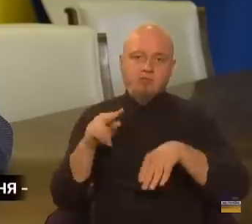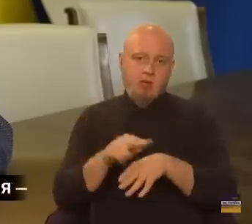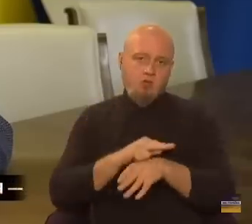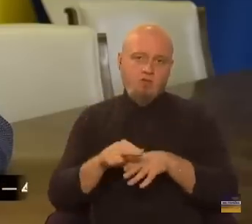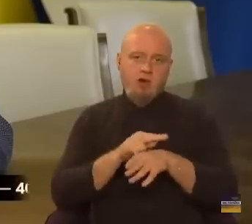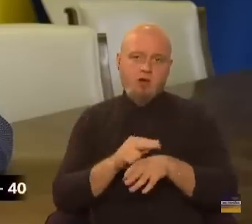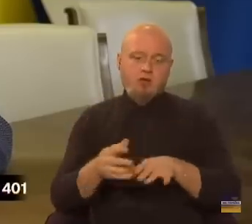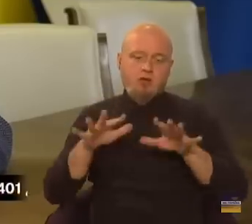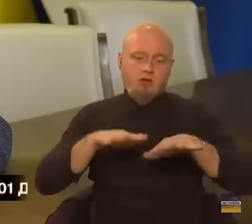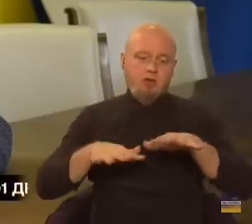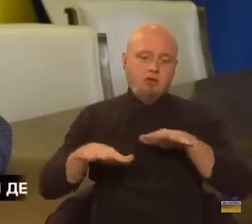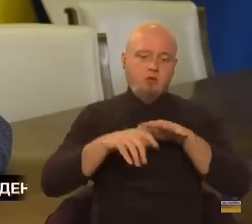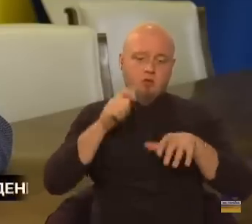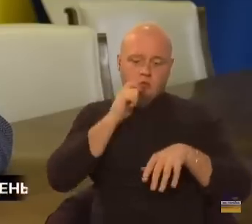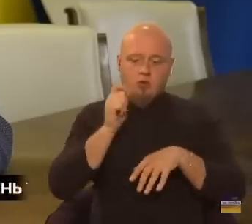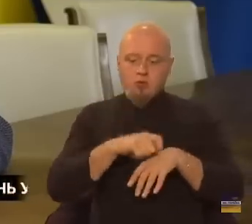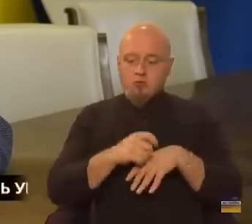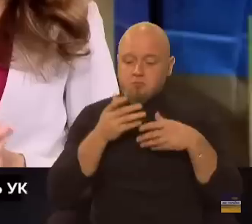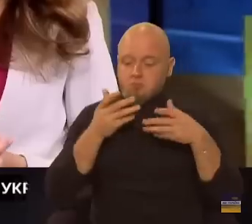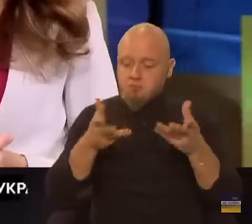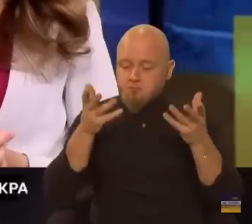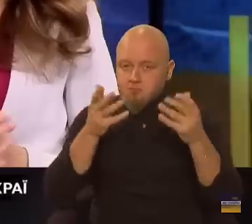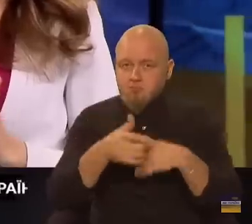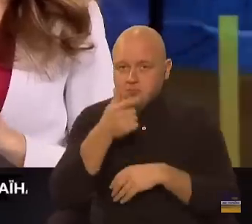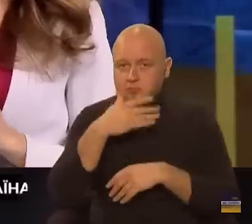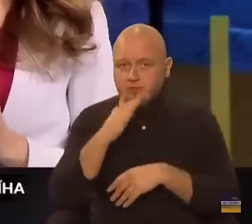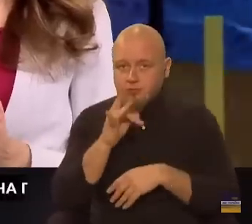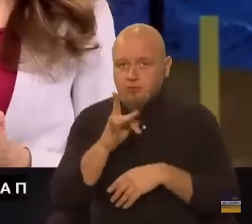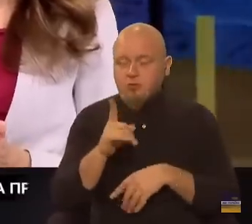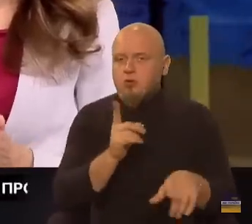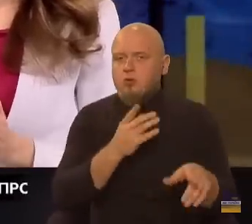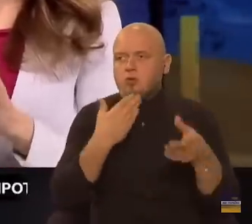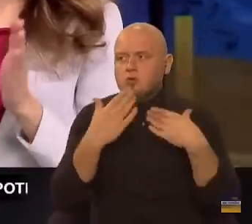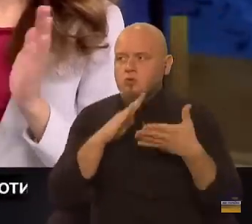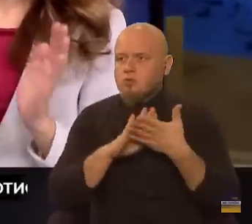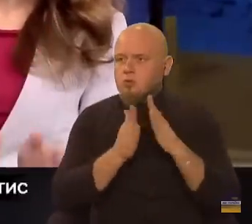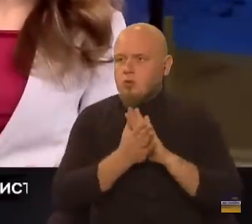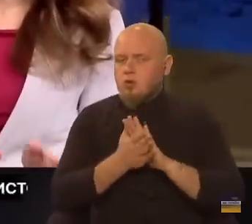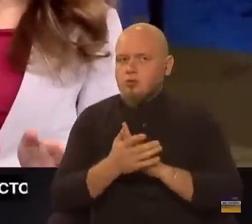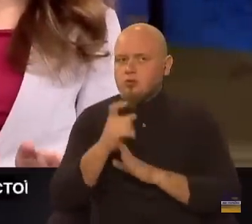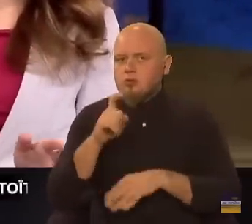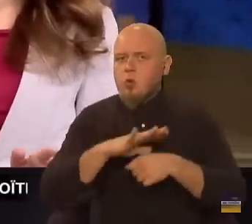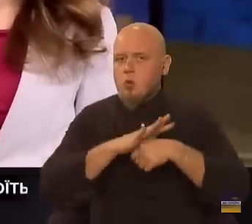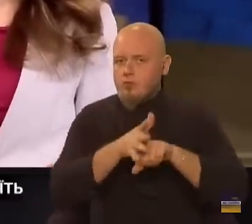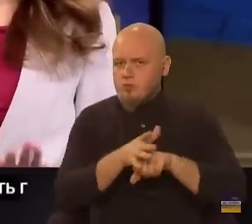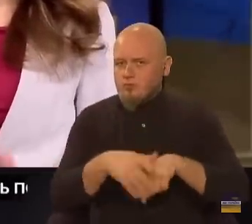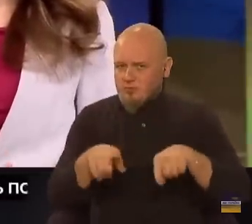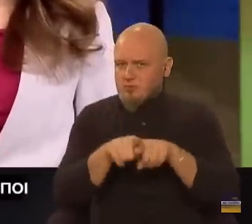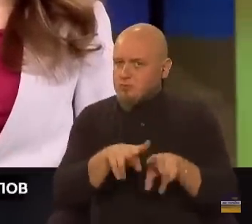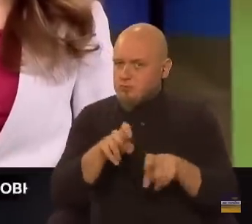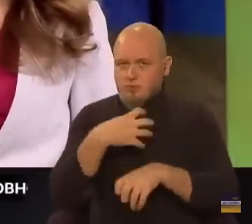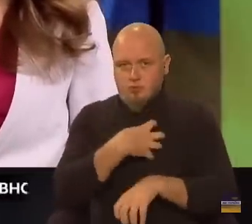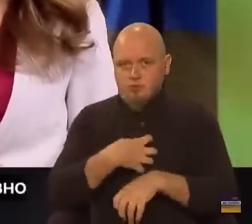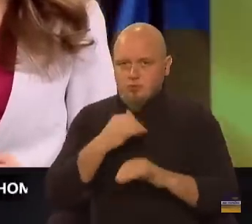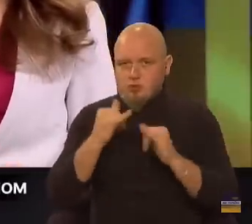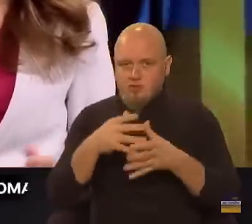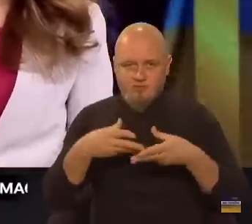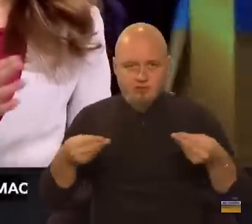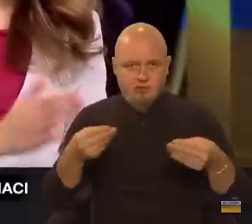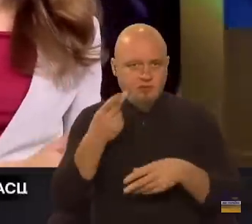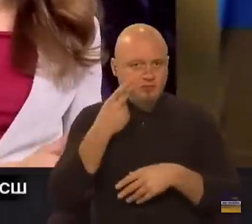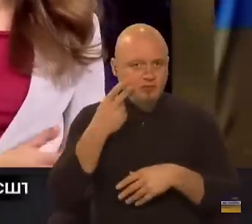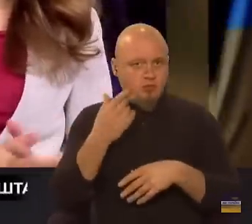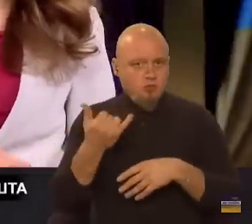лікування на територію України. Пане Вікторе, що до ситуації з ковідом? Теж тема актуальна для весни.